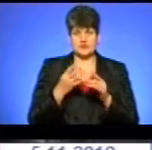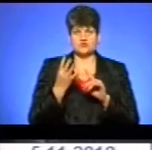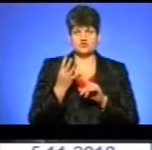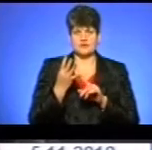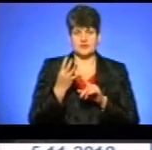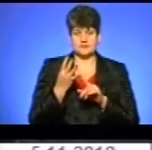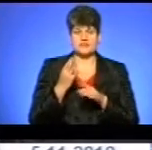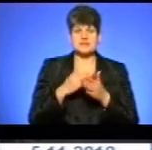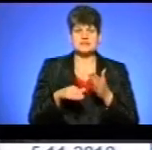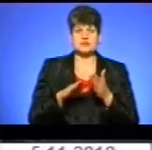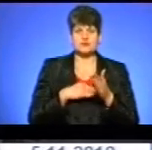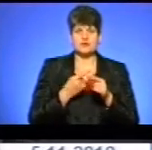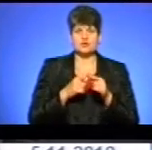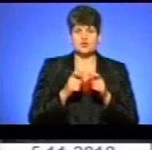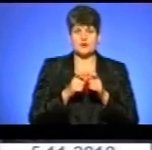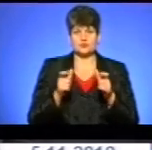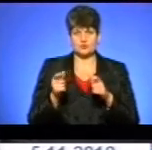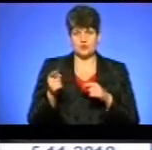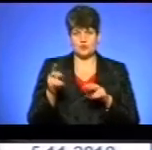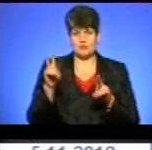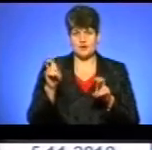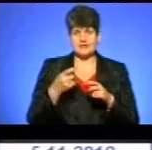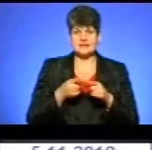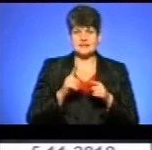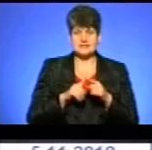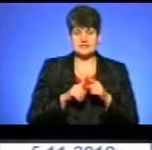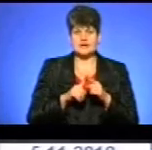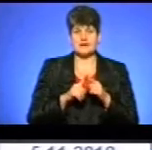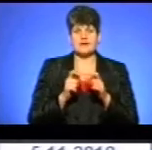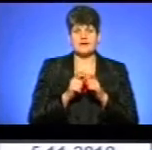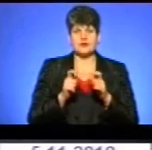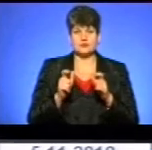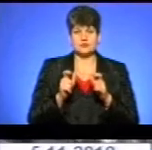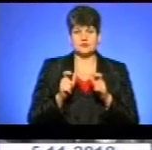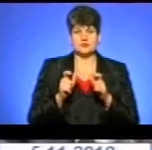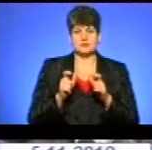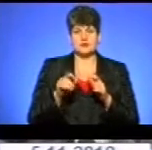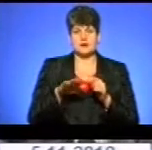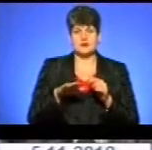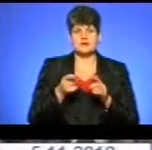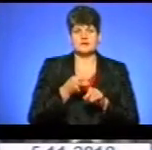скасувати цю карту тернополянина, тому що це дискрідаційна картка по територіальній ознації.